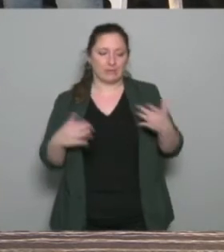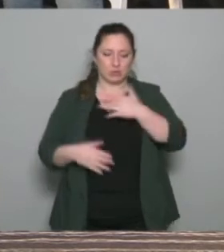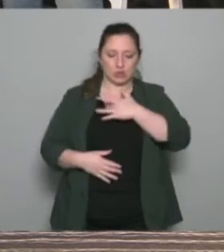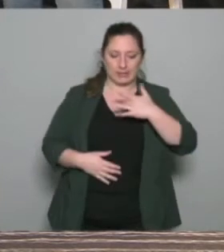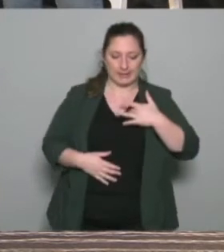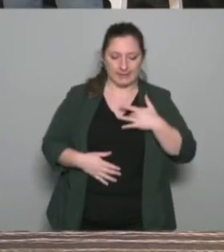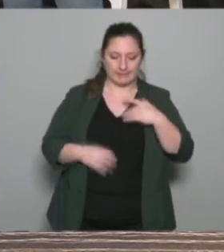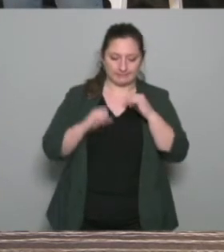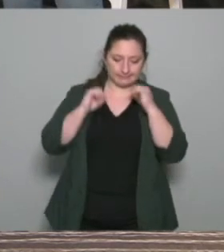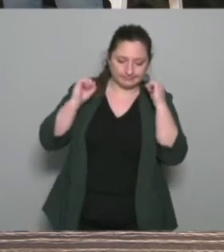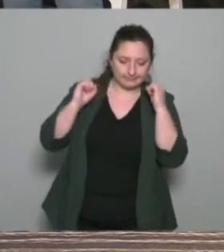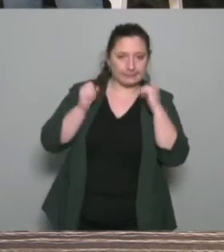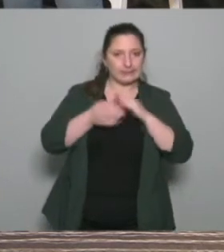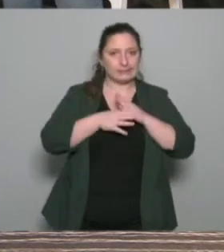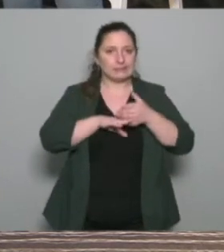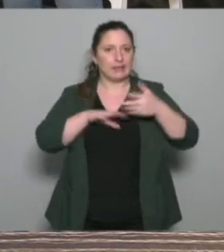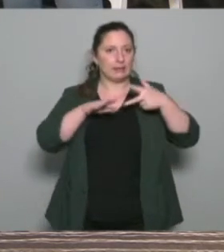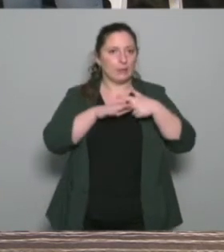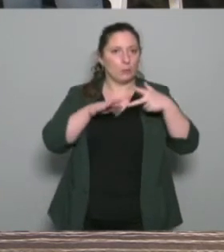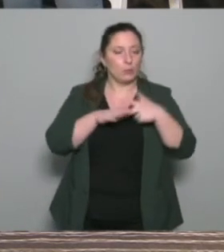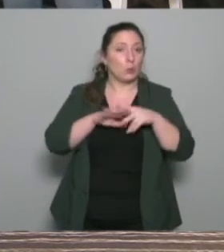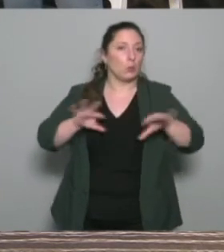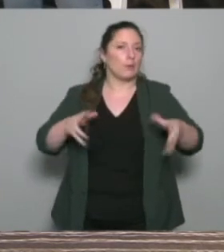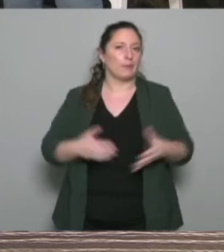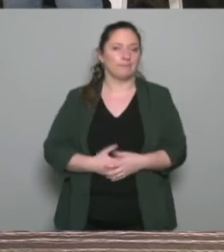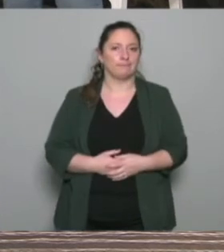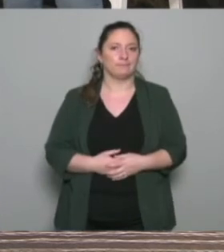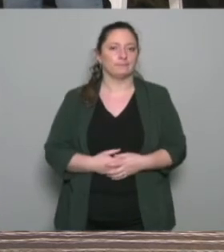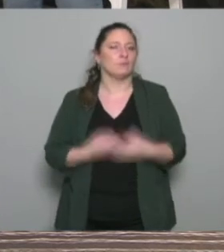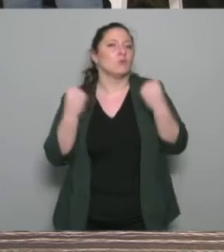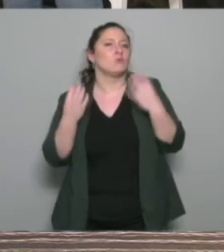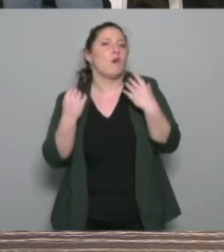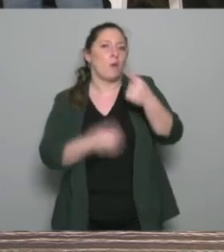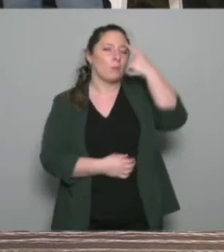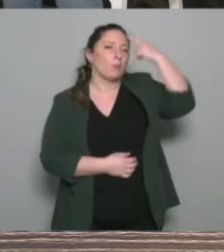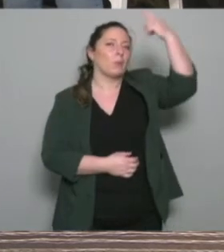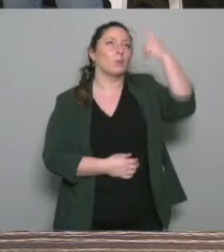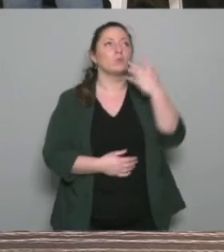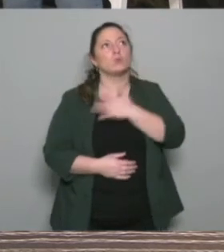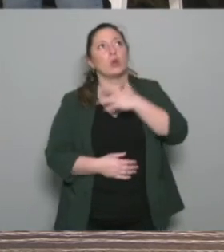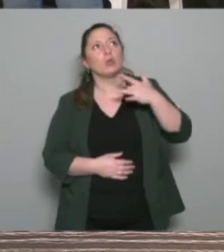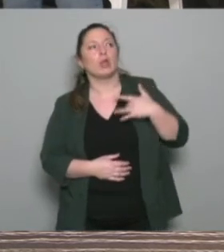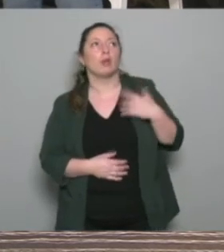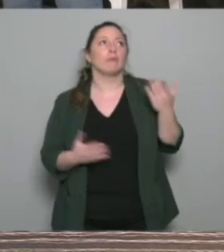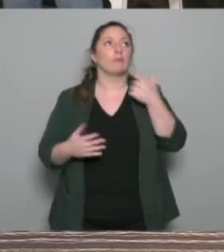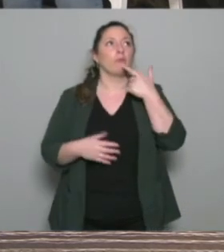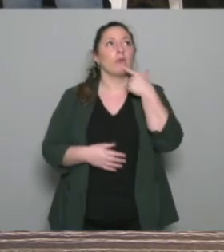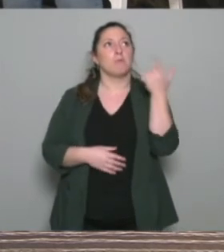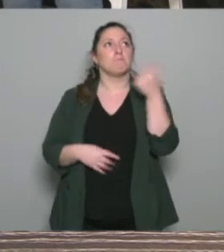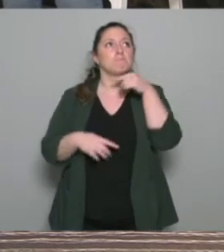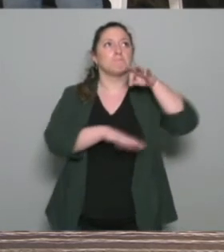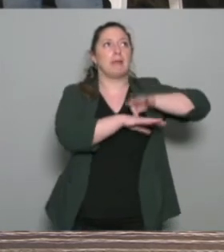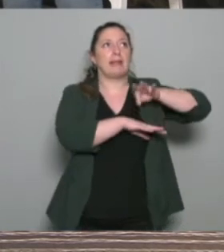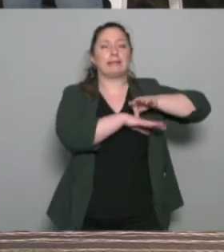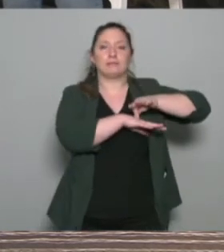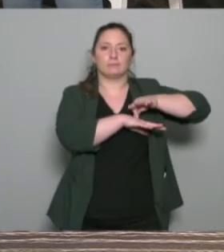Alors, quand on parle de santé, instinctivement, on a tendance à penser soit à pathologie, ça,